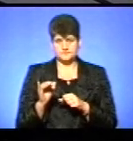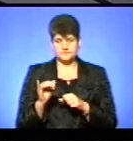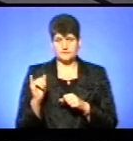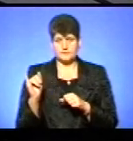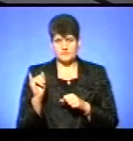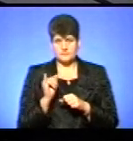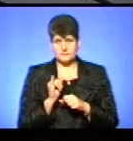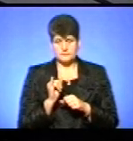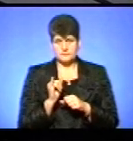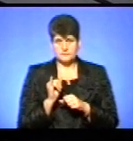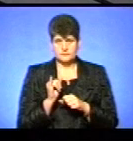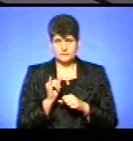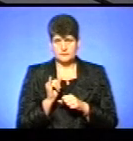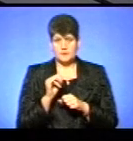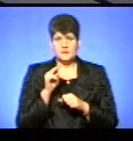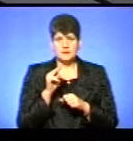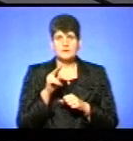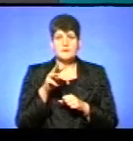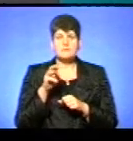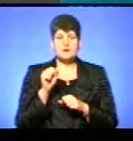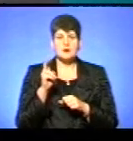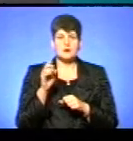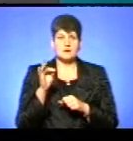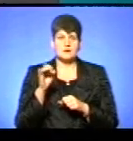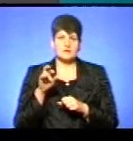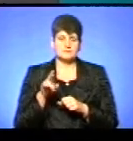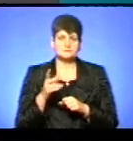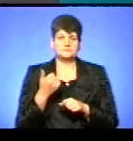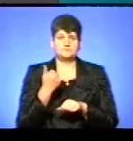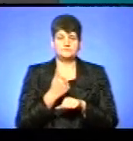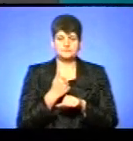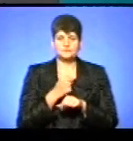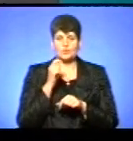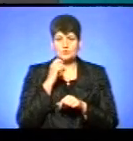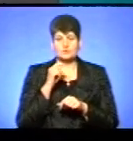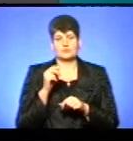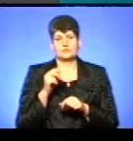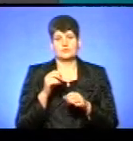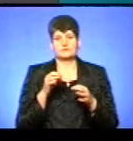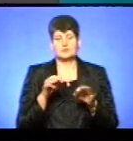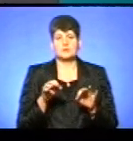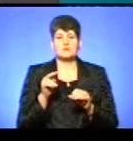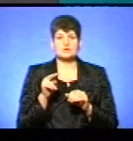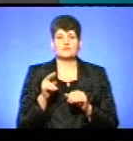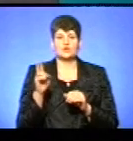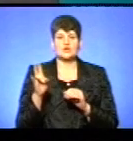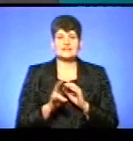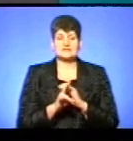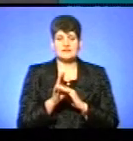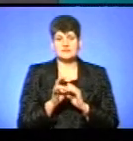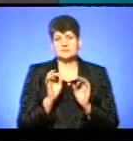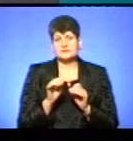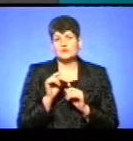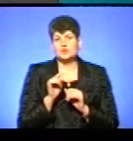патріарха Макарія, який очолює Українську автокефальну Православну церкву. Ну, правда, його не